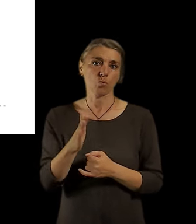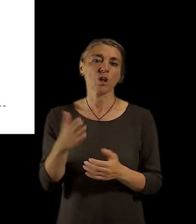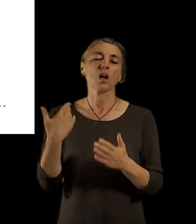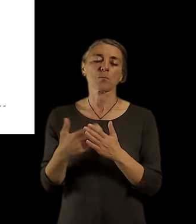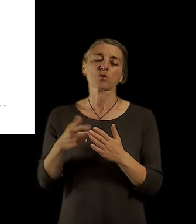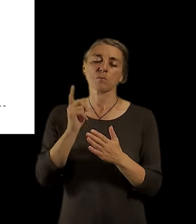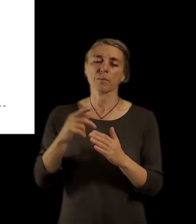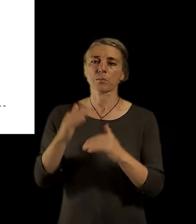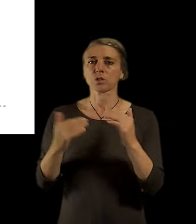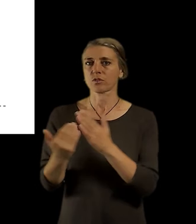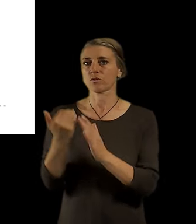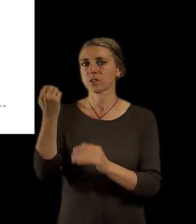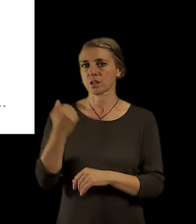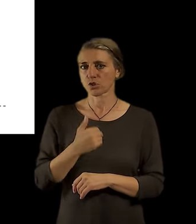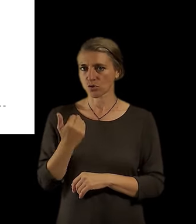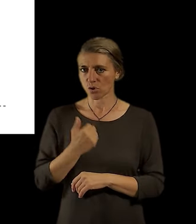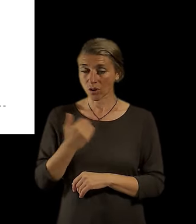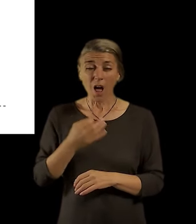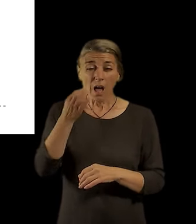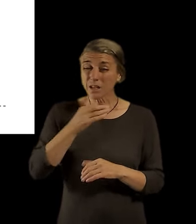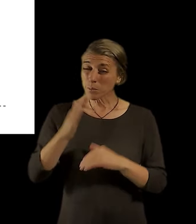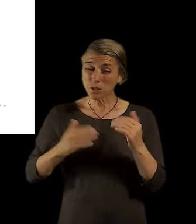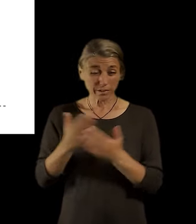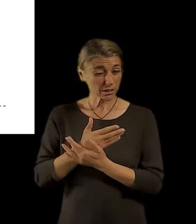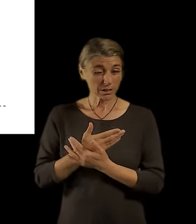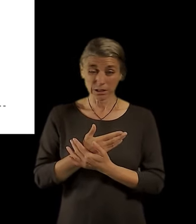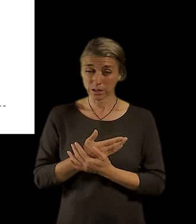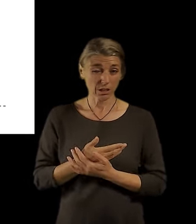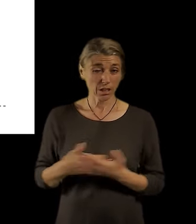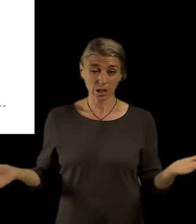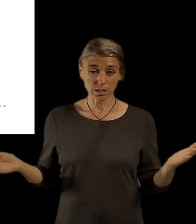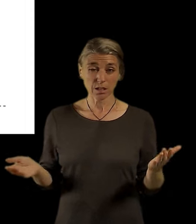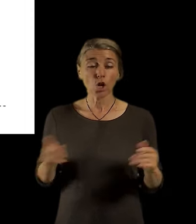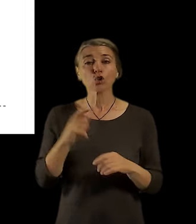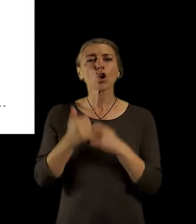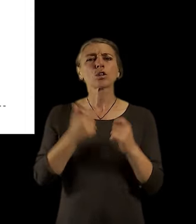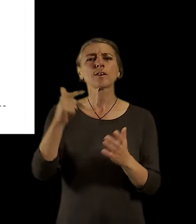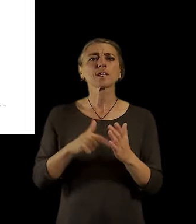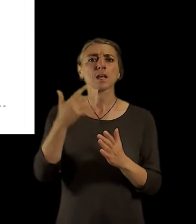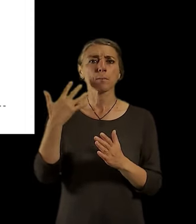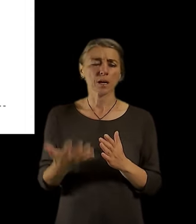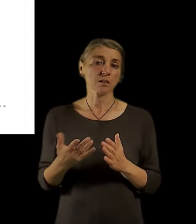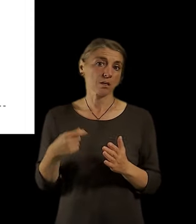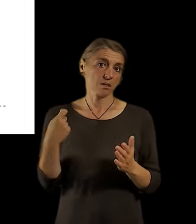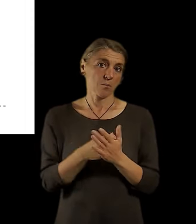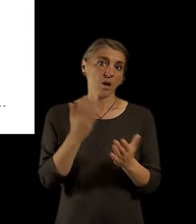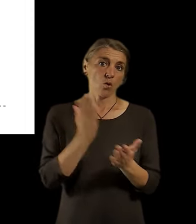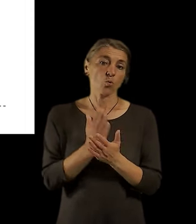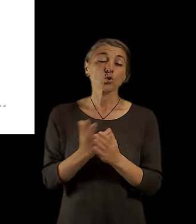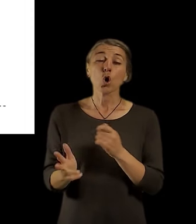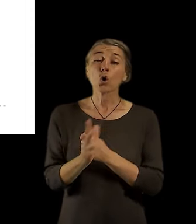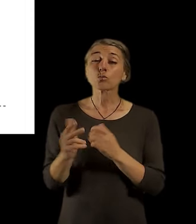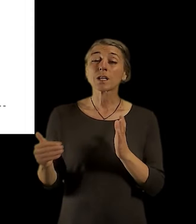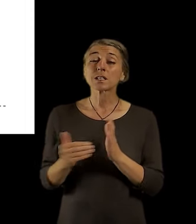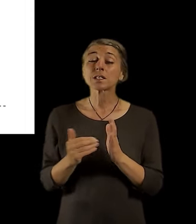výstavu nových škol, tím, že kdyby nedošlo k žádné výstavu, kdyby se nepostavila jediná škola v roku 350, tak by zde byl tabulkový deficit 18 000